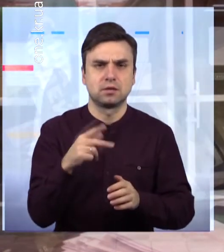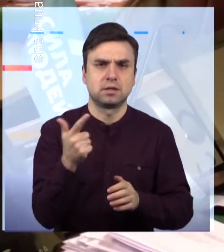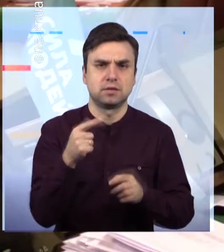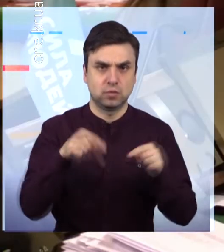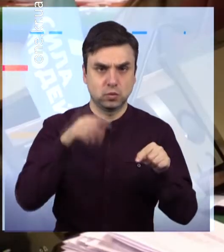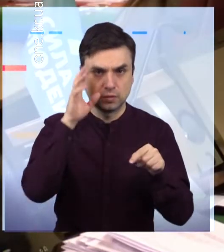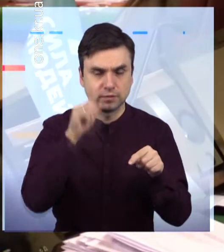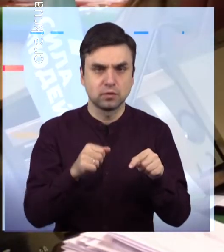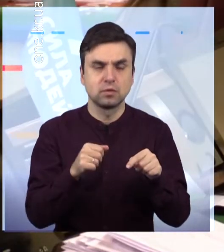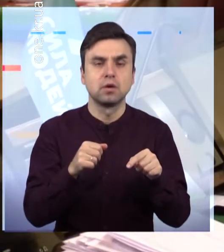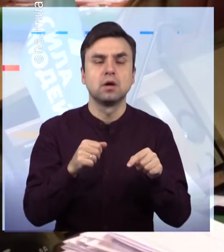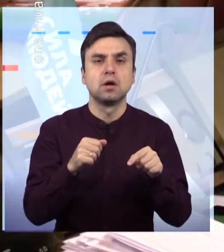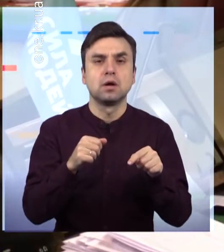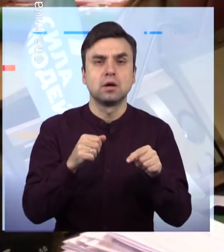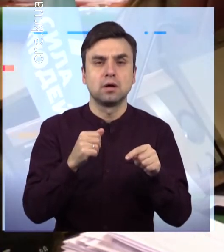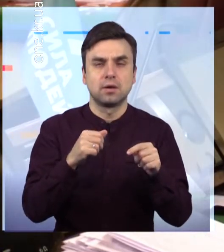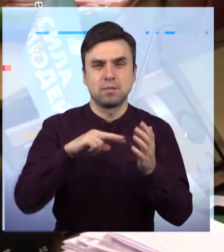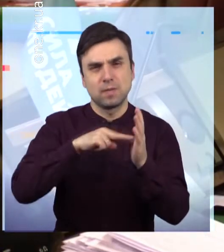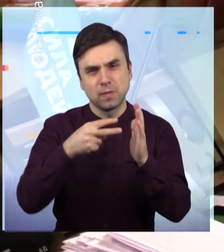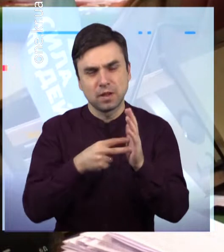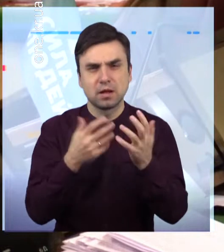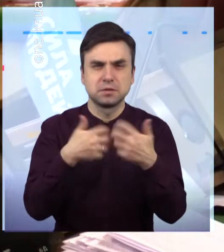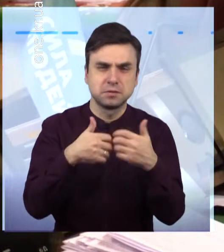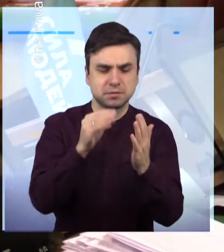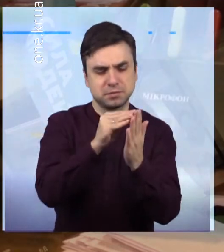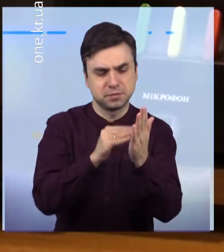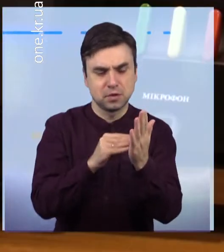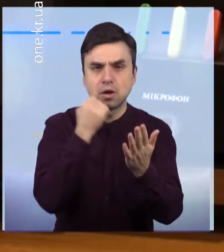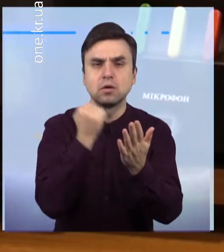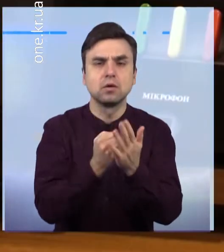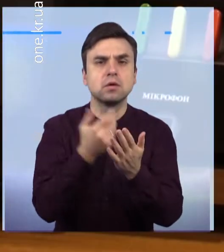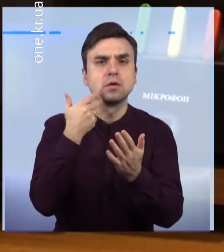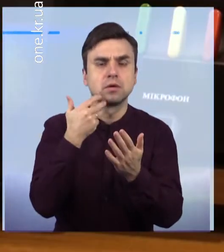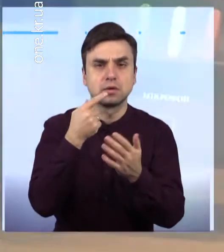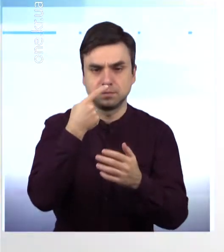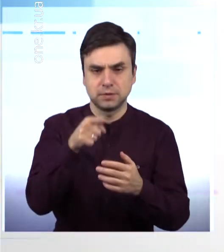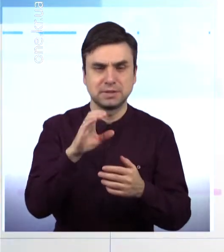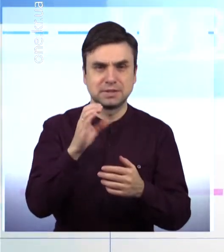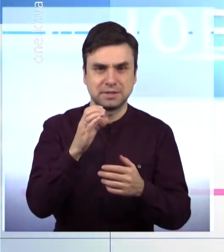міськради на другій сесії Вона відбудеться цієї середи, 23 грудня